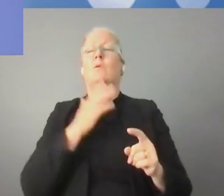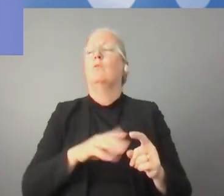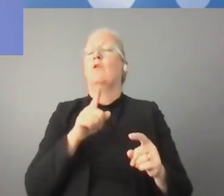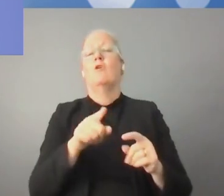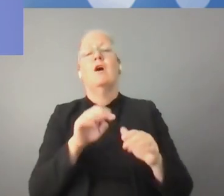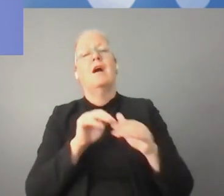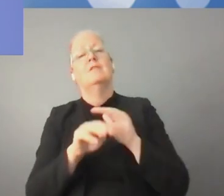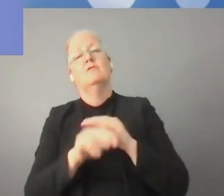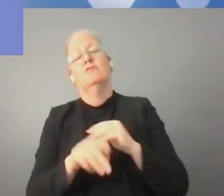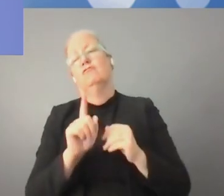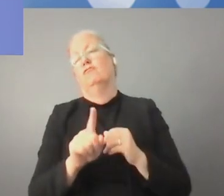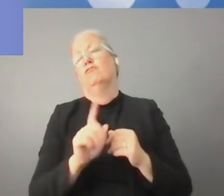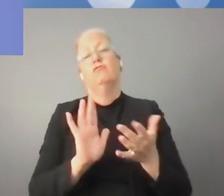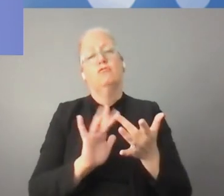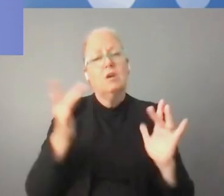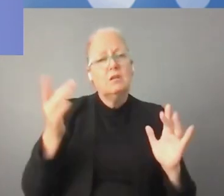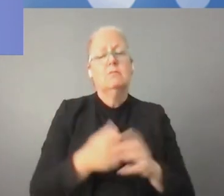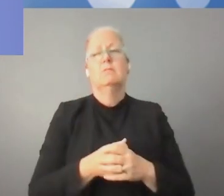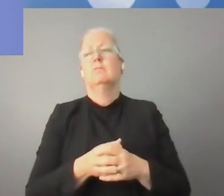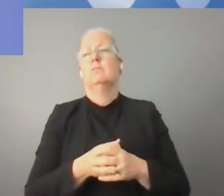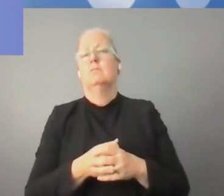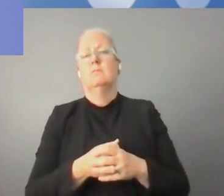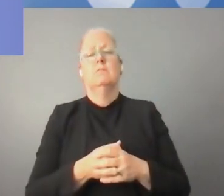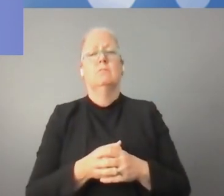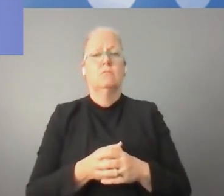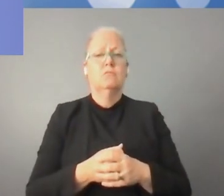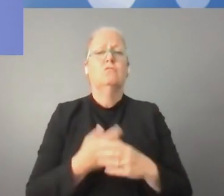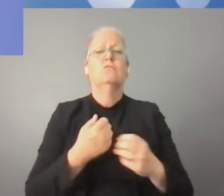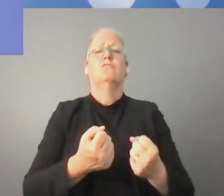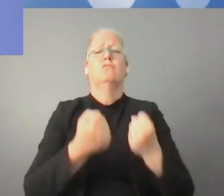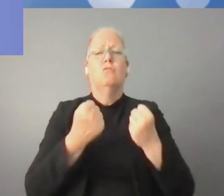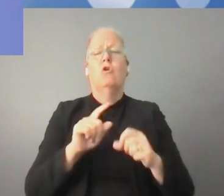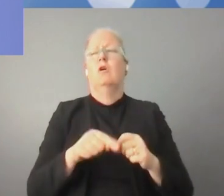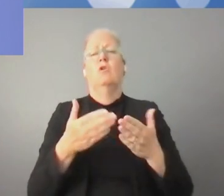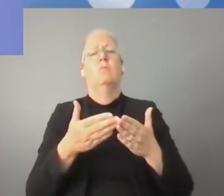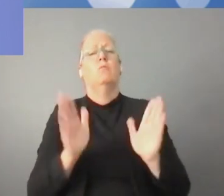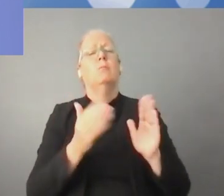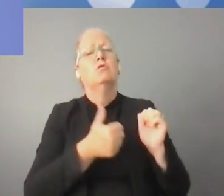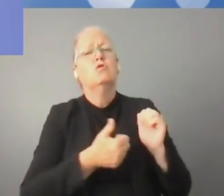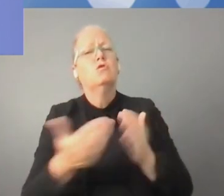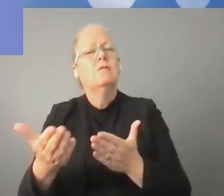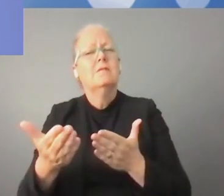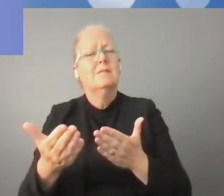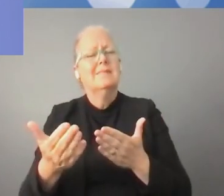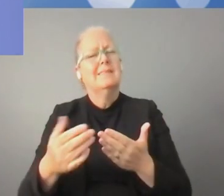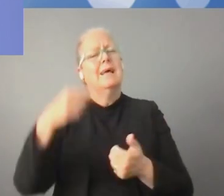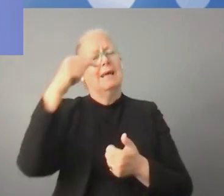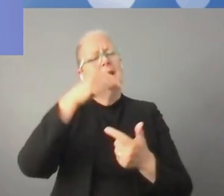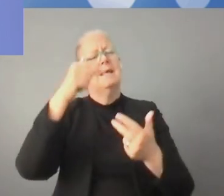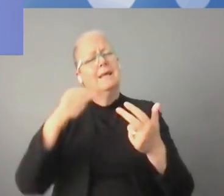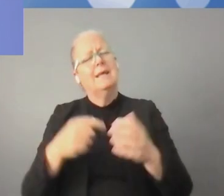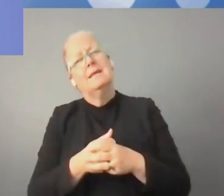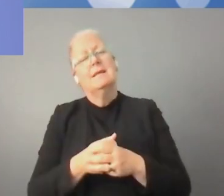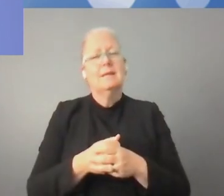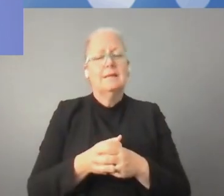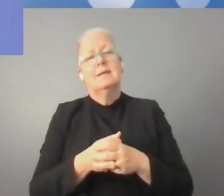استخدام وسائل الحديثة الرقمية، لا كانت النتائج